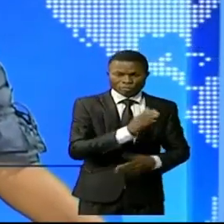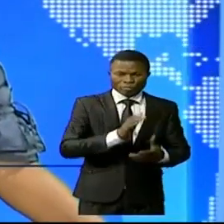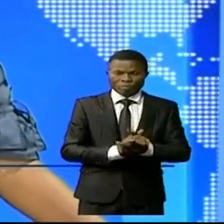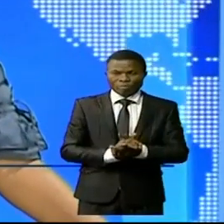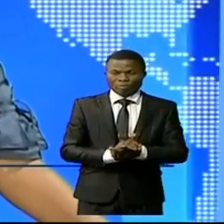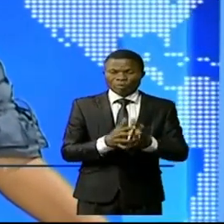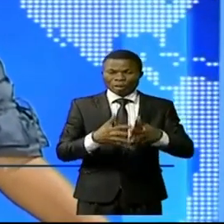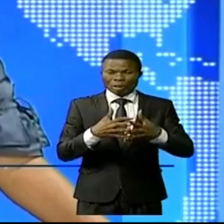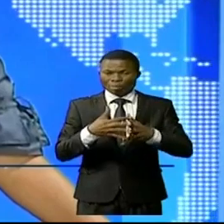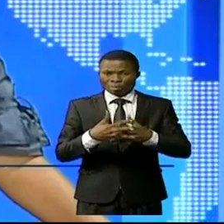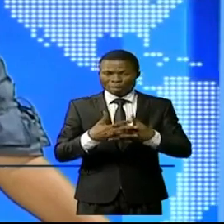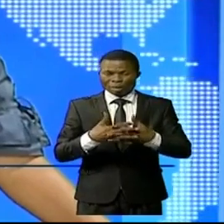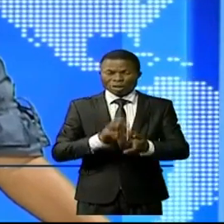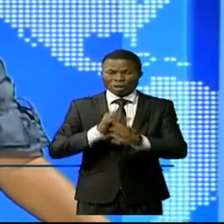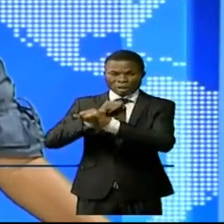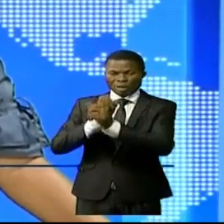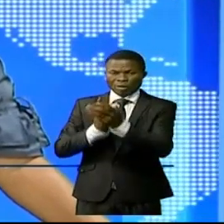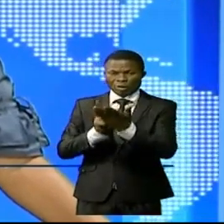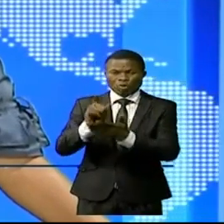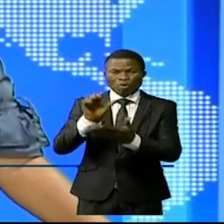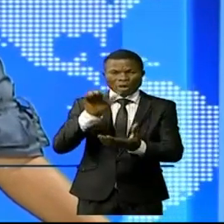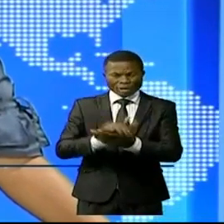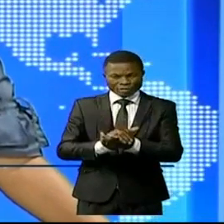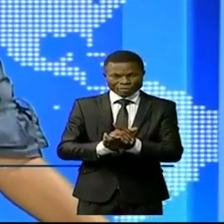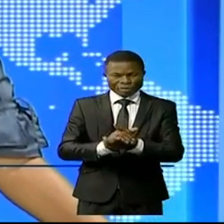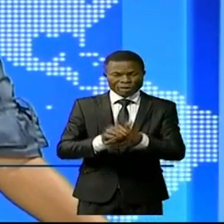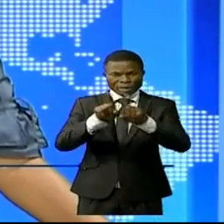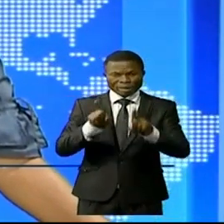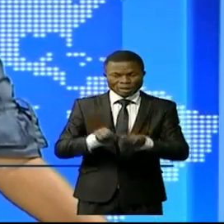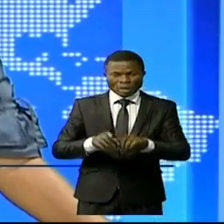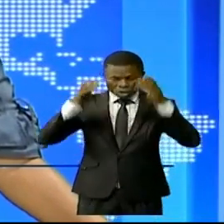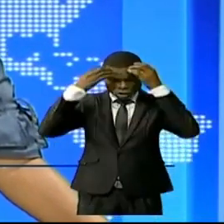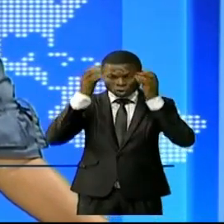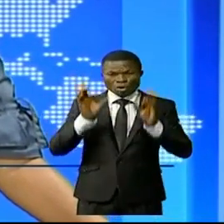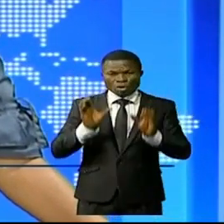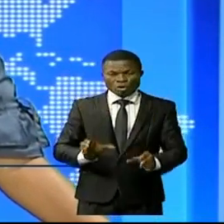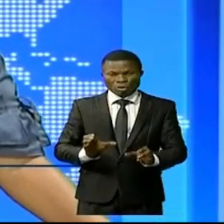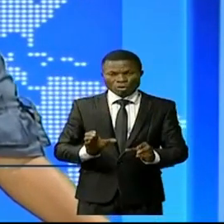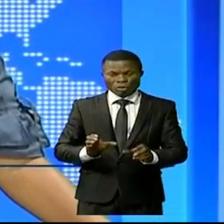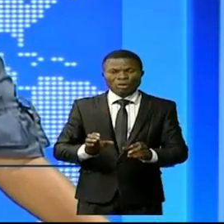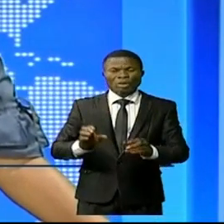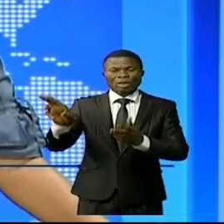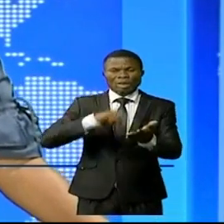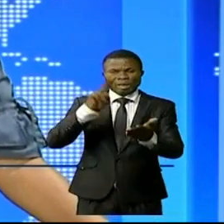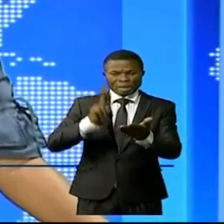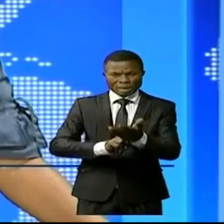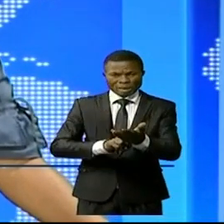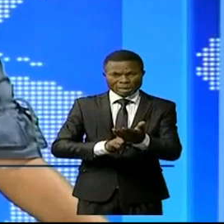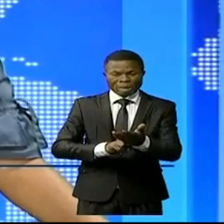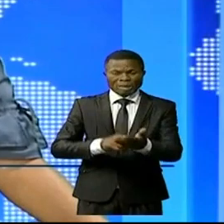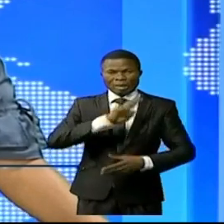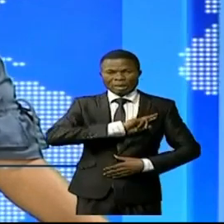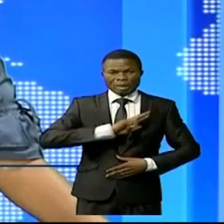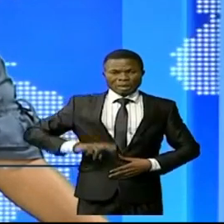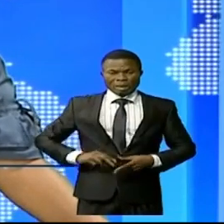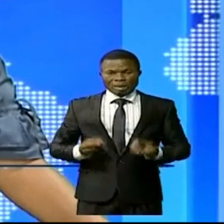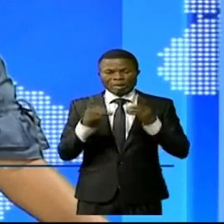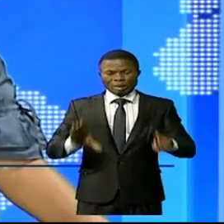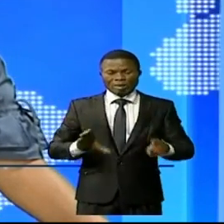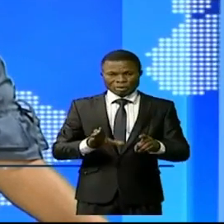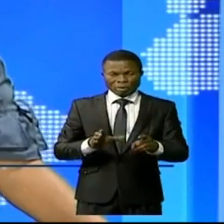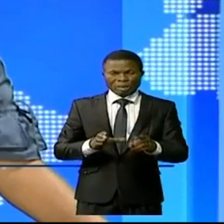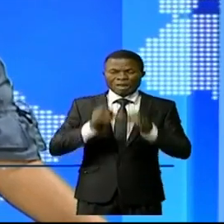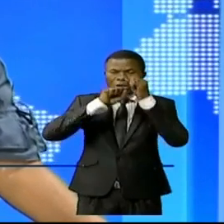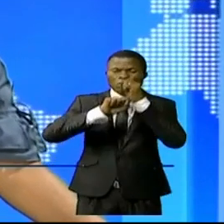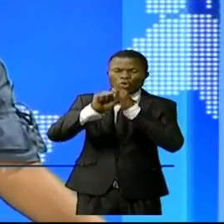outils de protection de droits de la femme notamment des conventions et traités signées par la RDC ont fait l'objet d'une